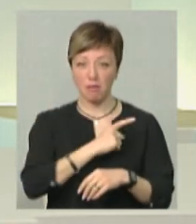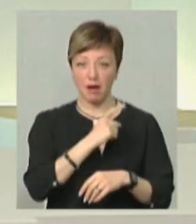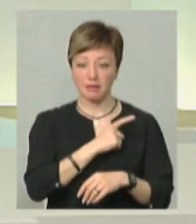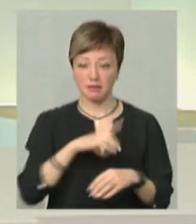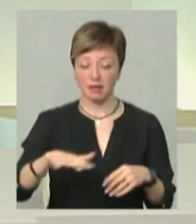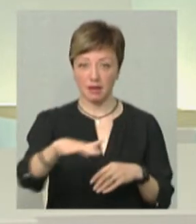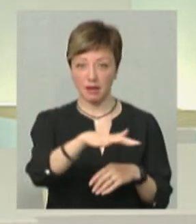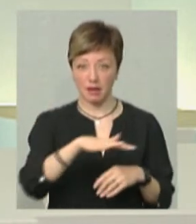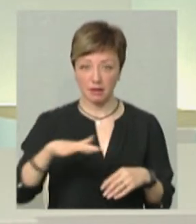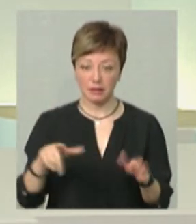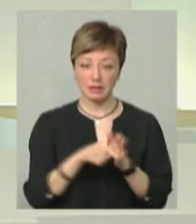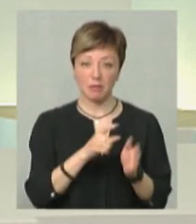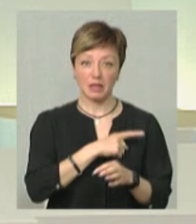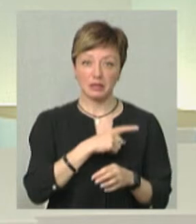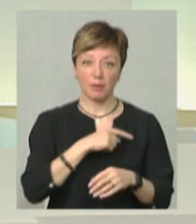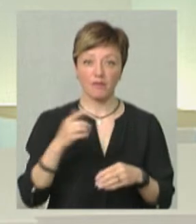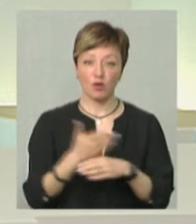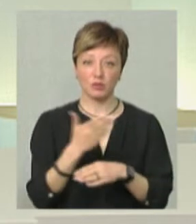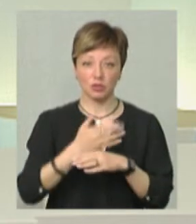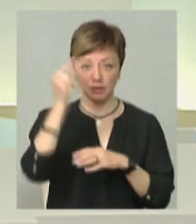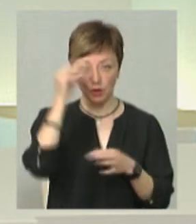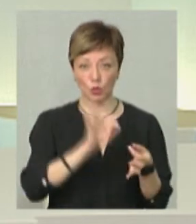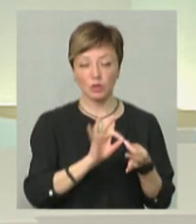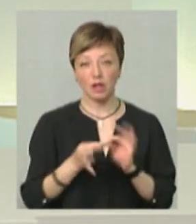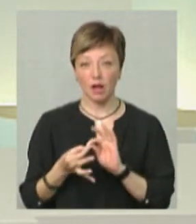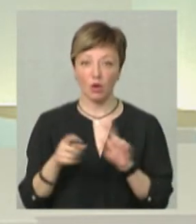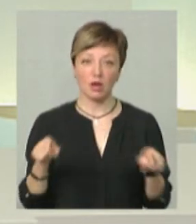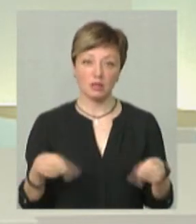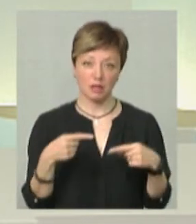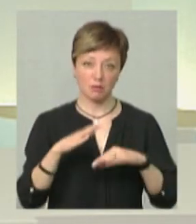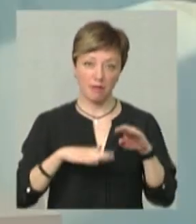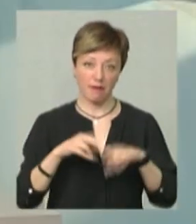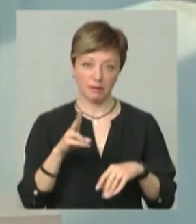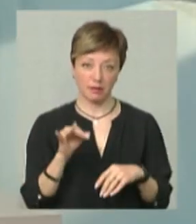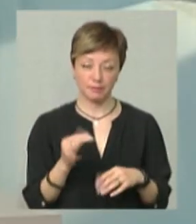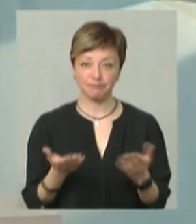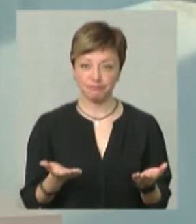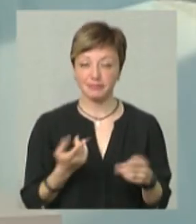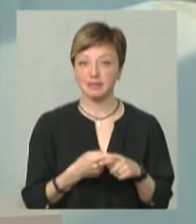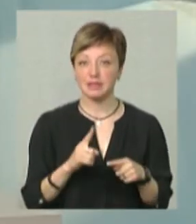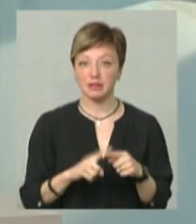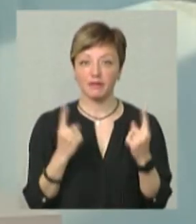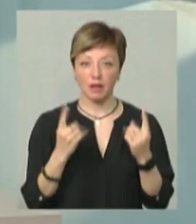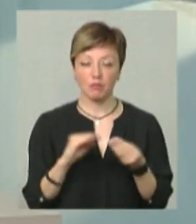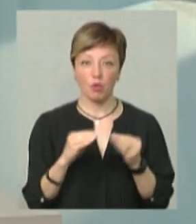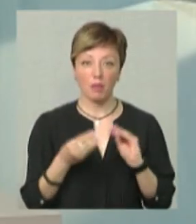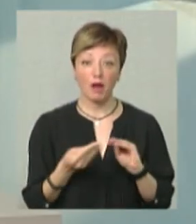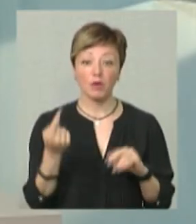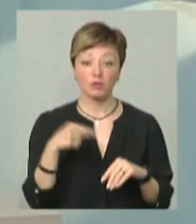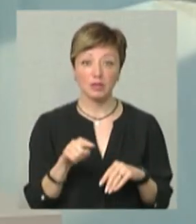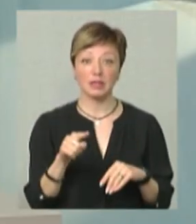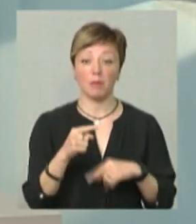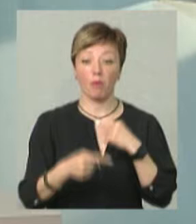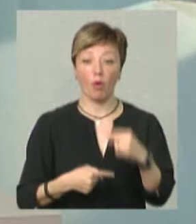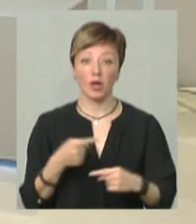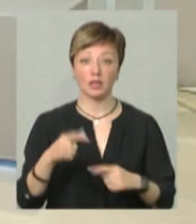майстернях, зокрема, з майстрами виробничого навчання і ускладнює також і організацію практики. От це велика проблема, оскільки